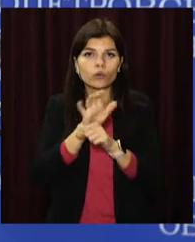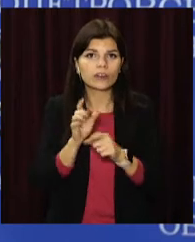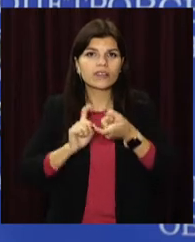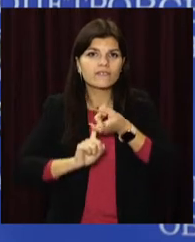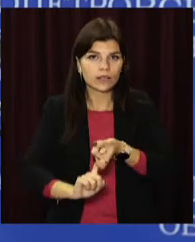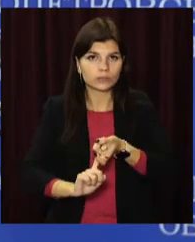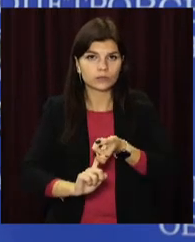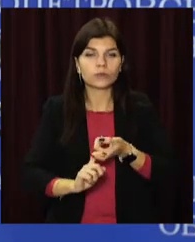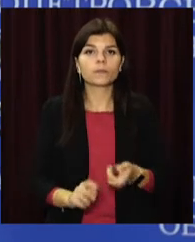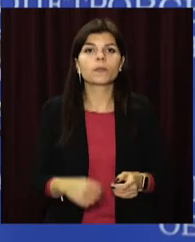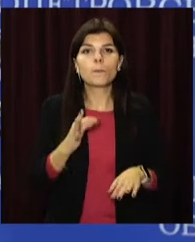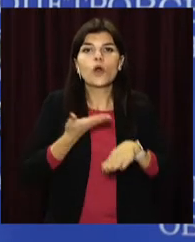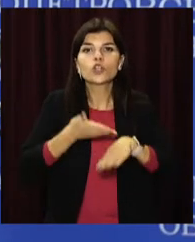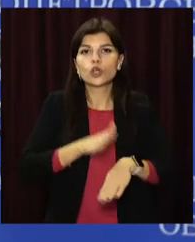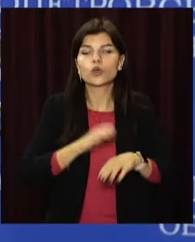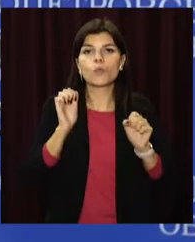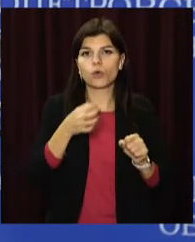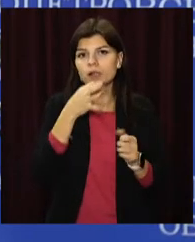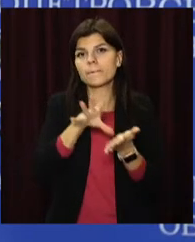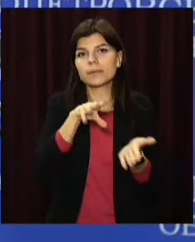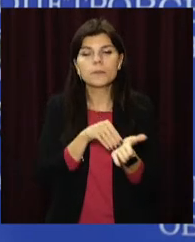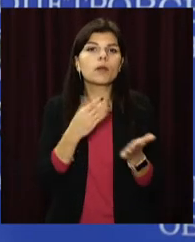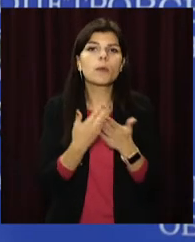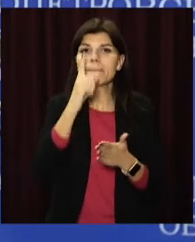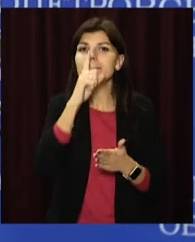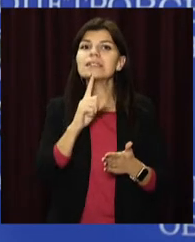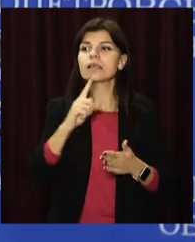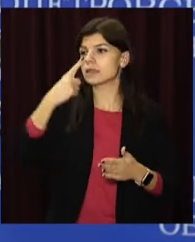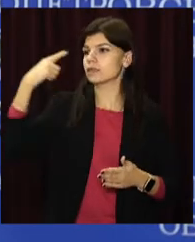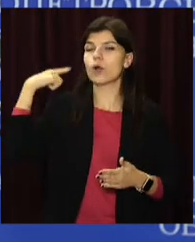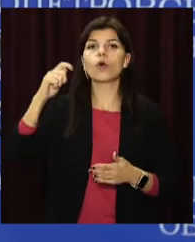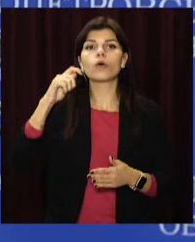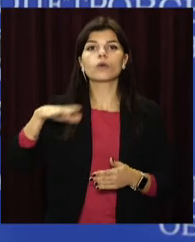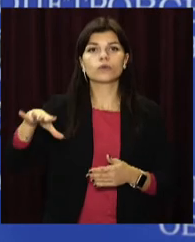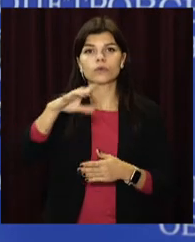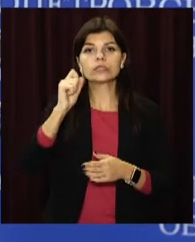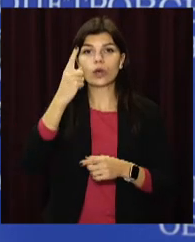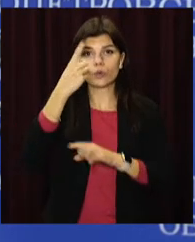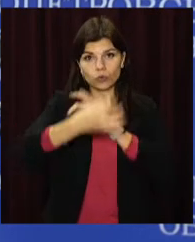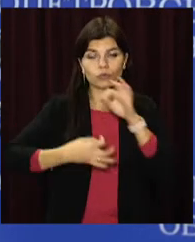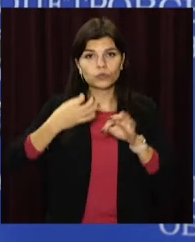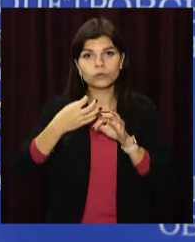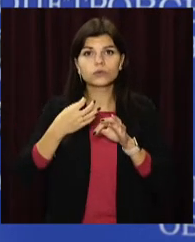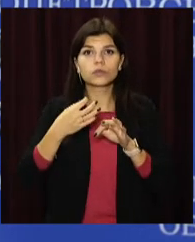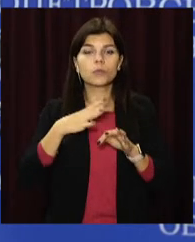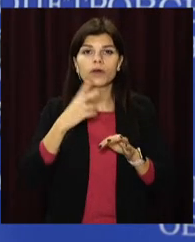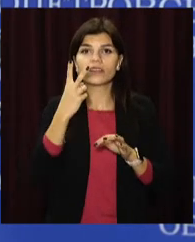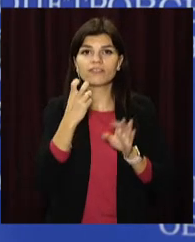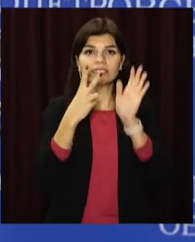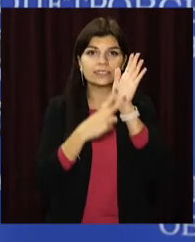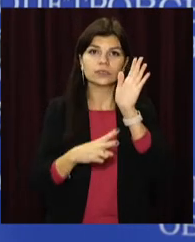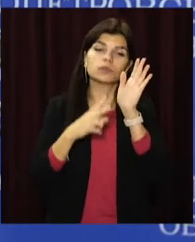інфекцію. По тяжкості можу навести приклад, якщо місяць в Україні за добу споживалося 270